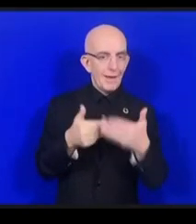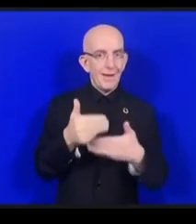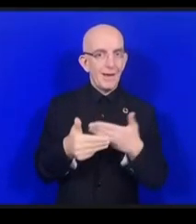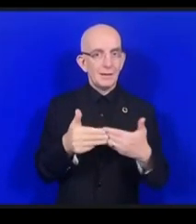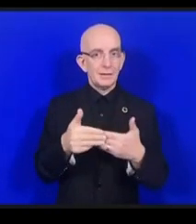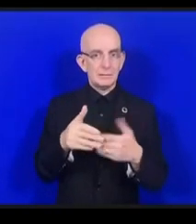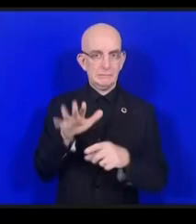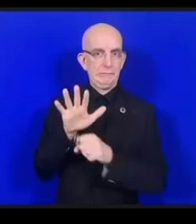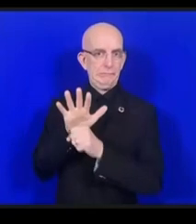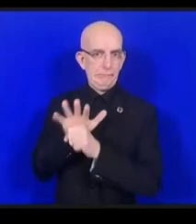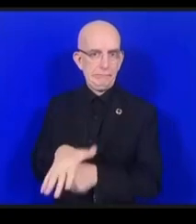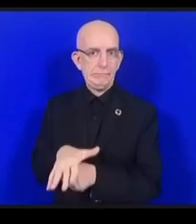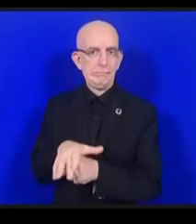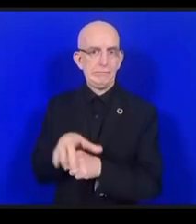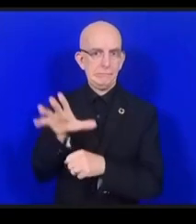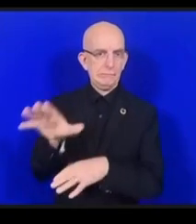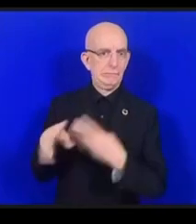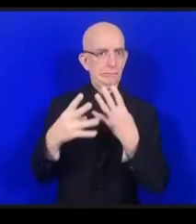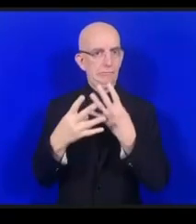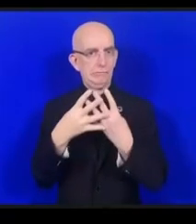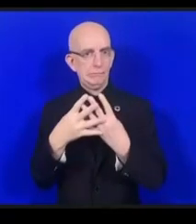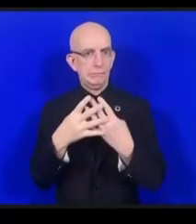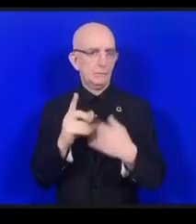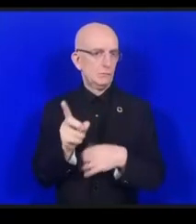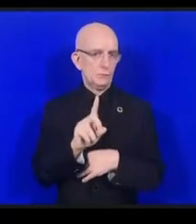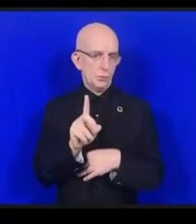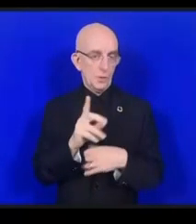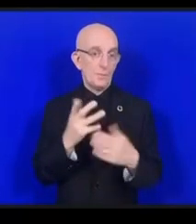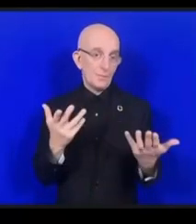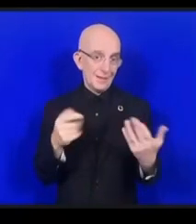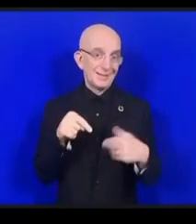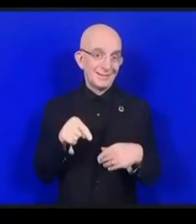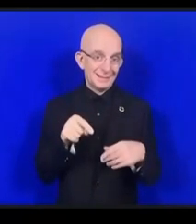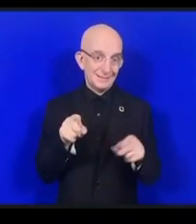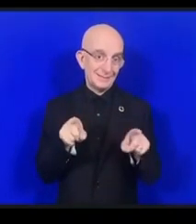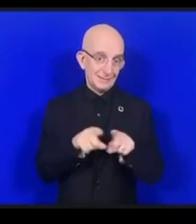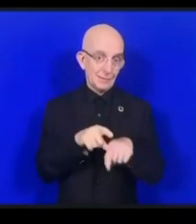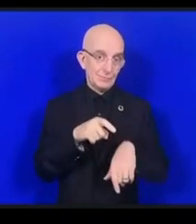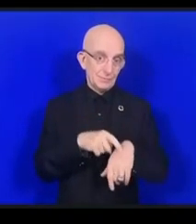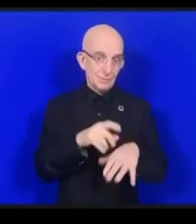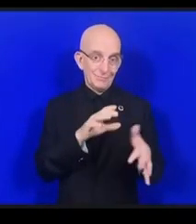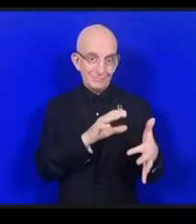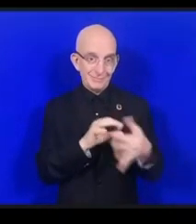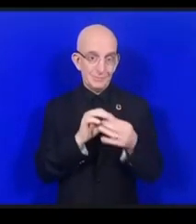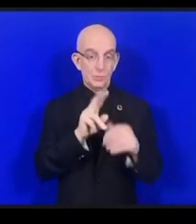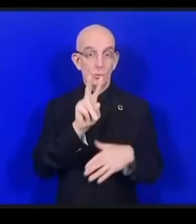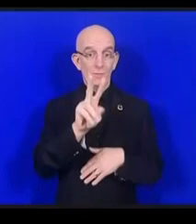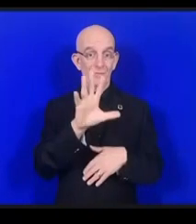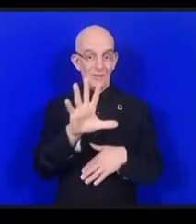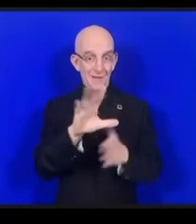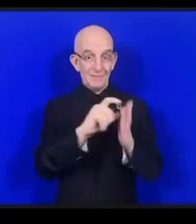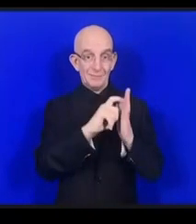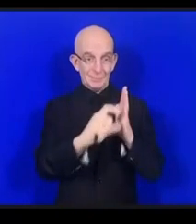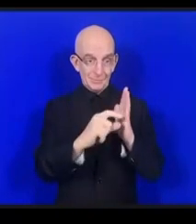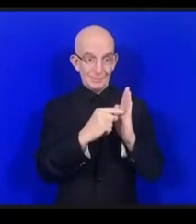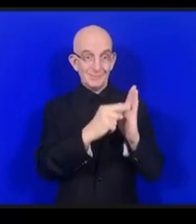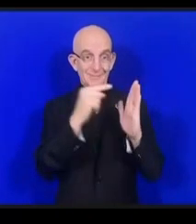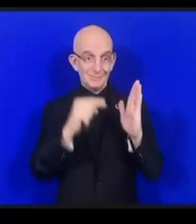le 25 l'observation générale le 26 sur les enjeux